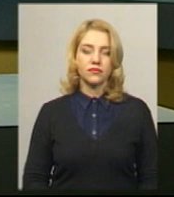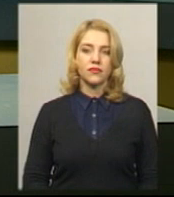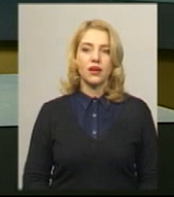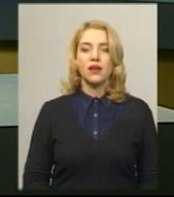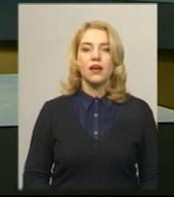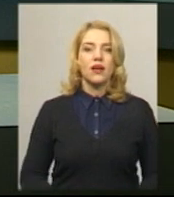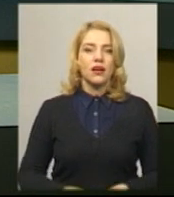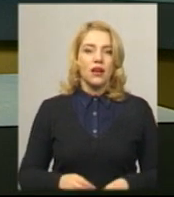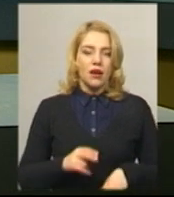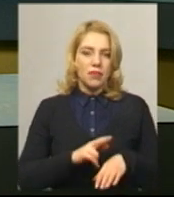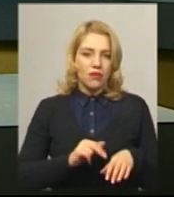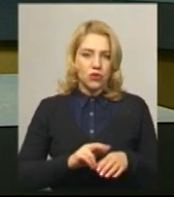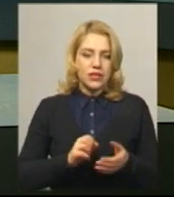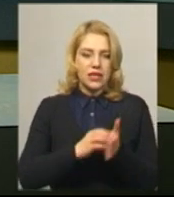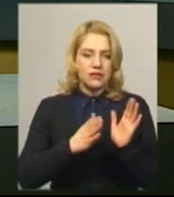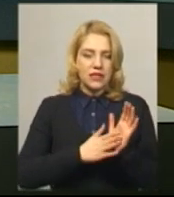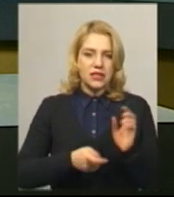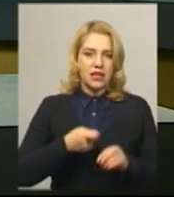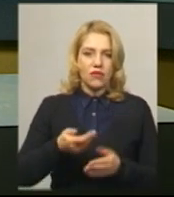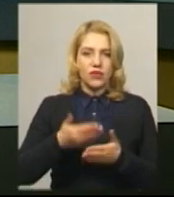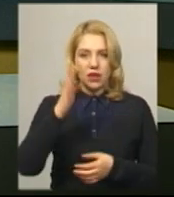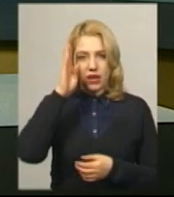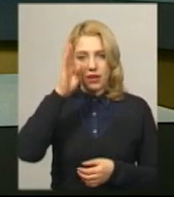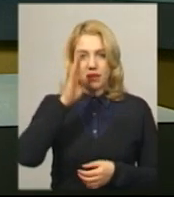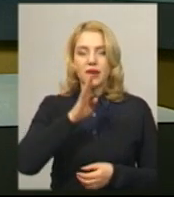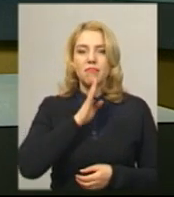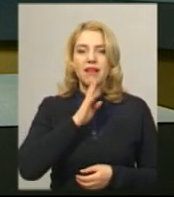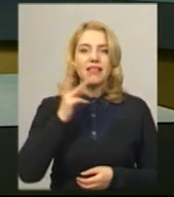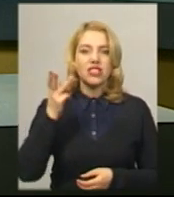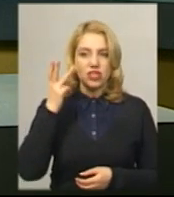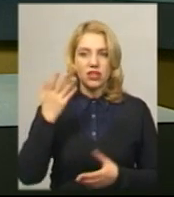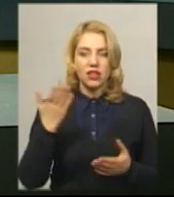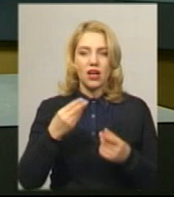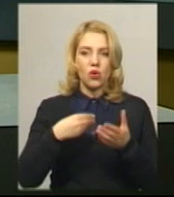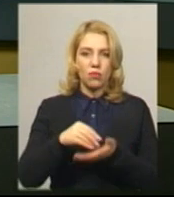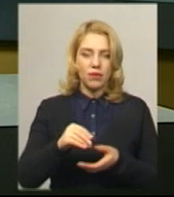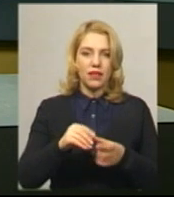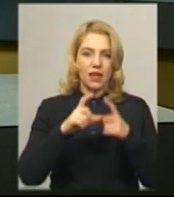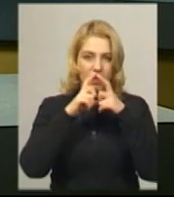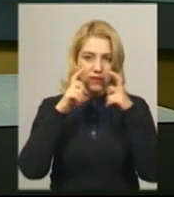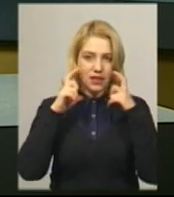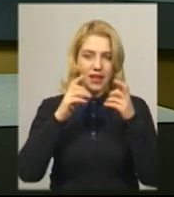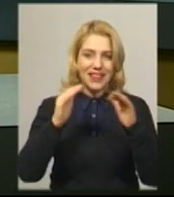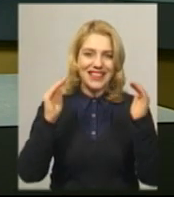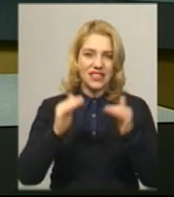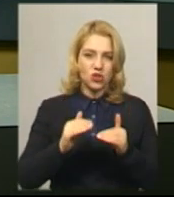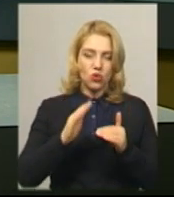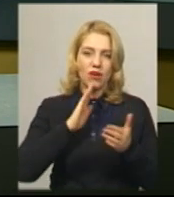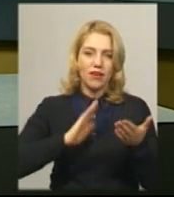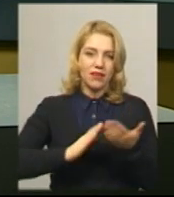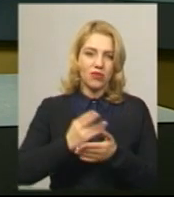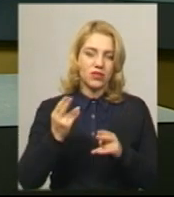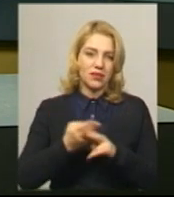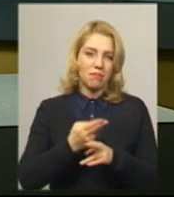Правоохоронці зареєстрували заяву від хмельничанки, яка купила в аптеці обласного центру медичні маски низької якості та без сертифікату.